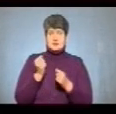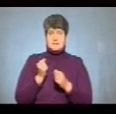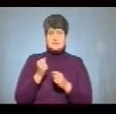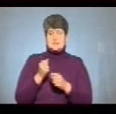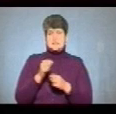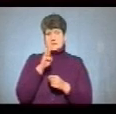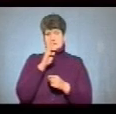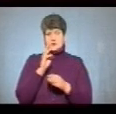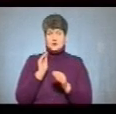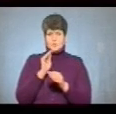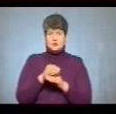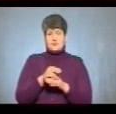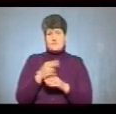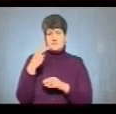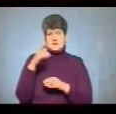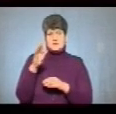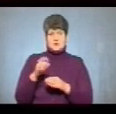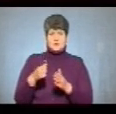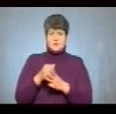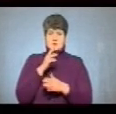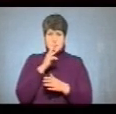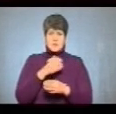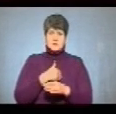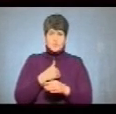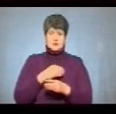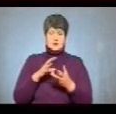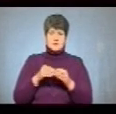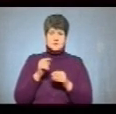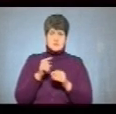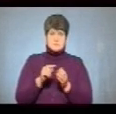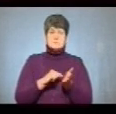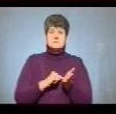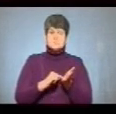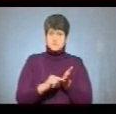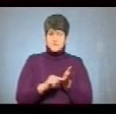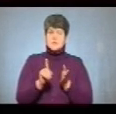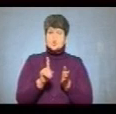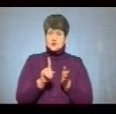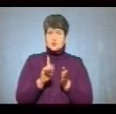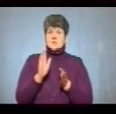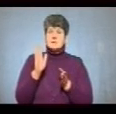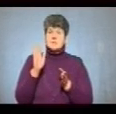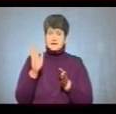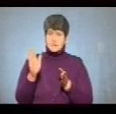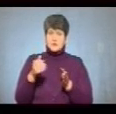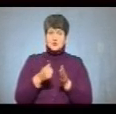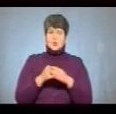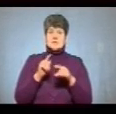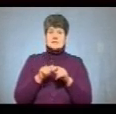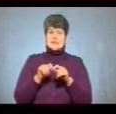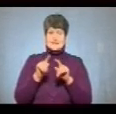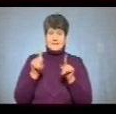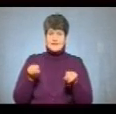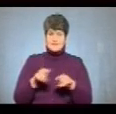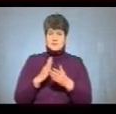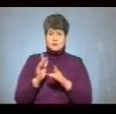20% до заробітної плати. Але хочу разом з тим і зазначити надалі, що до сертифікації мають